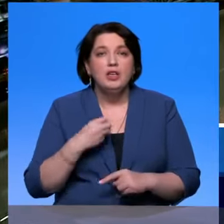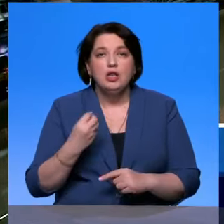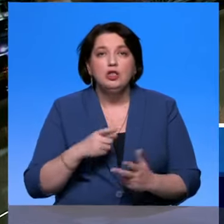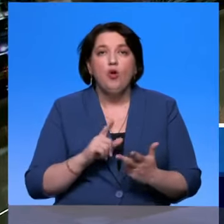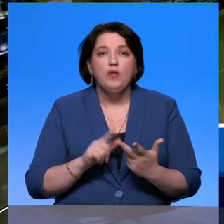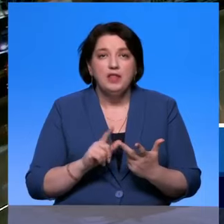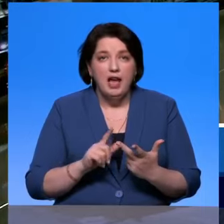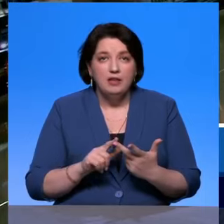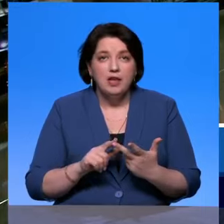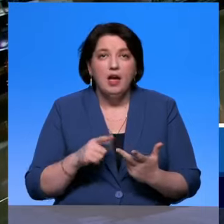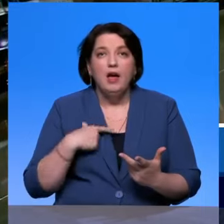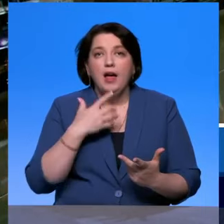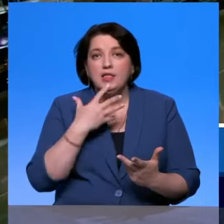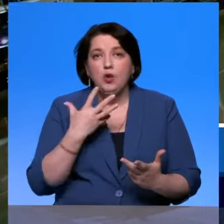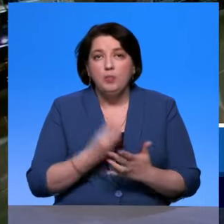Здравствуйте.